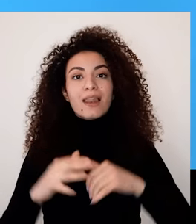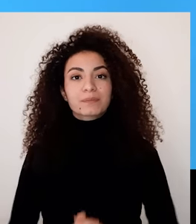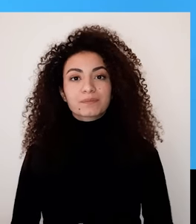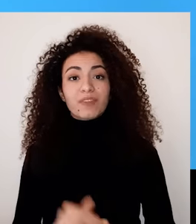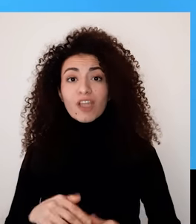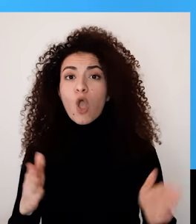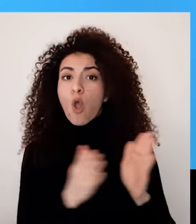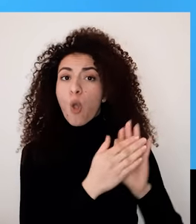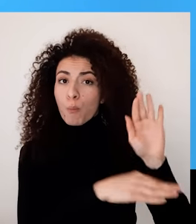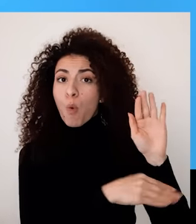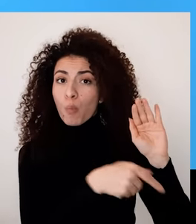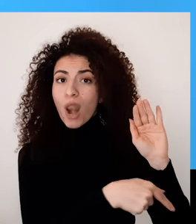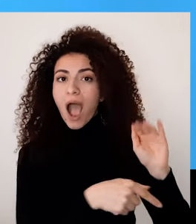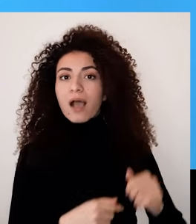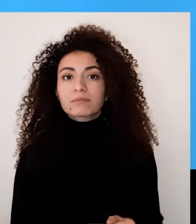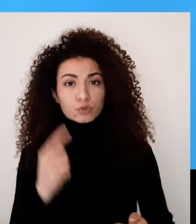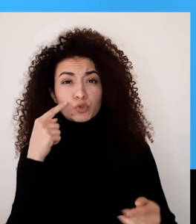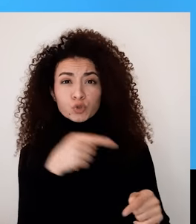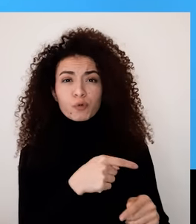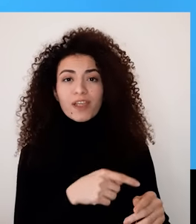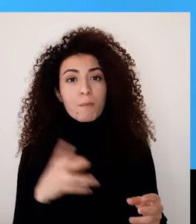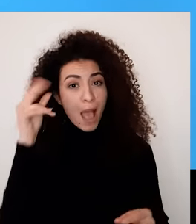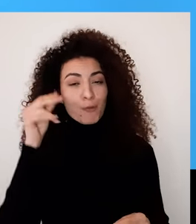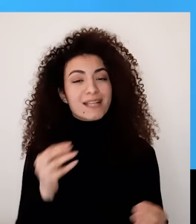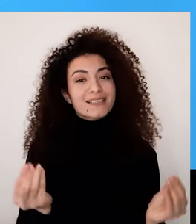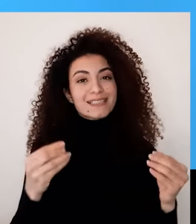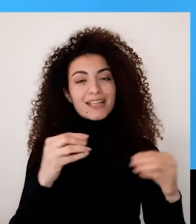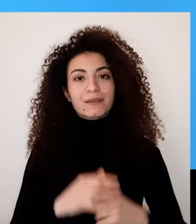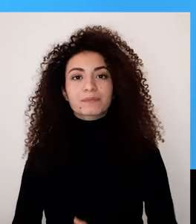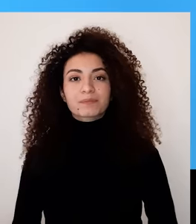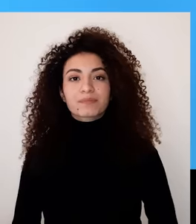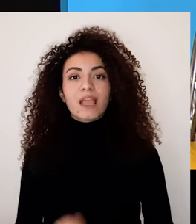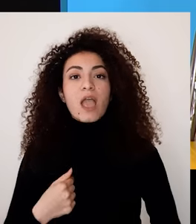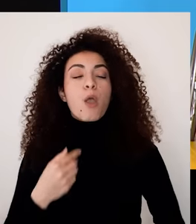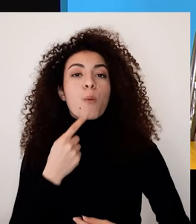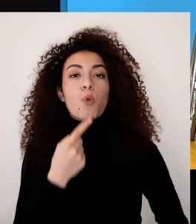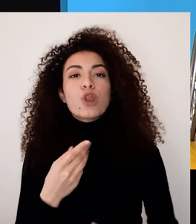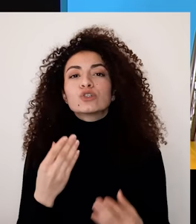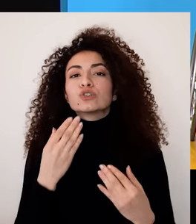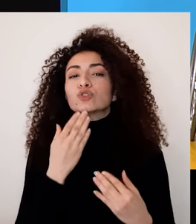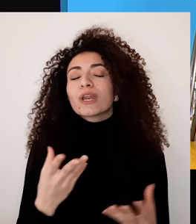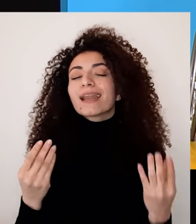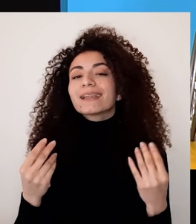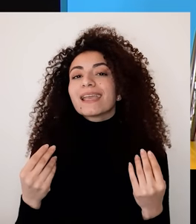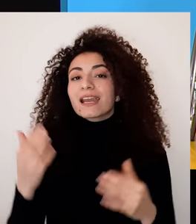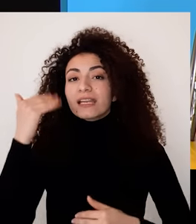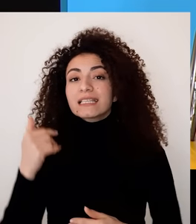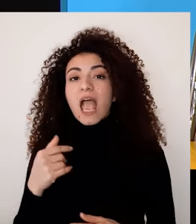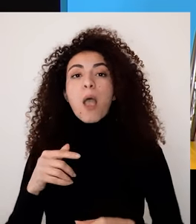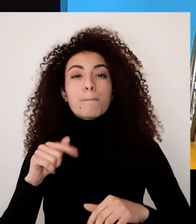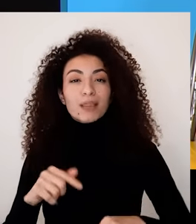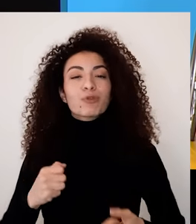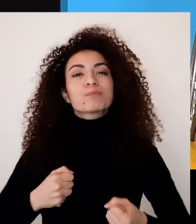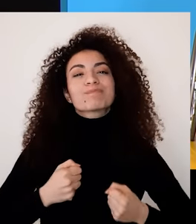للاطلاع أكتر على تعريف الطاقات اللي ذكرنيها ممكن تزوريها بالمرحى المرفق بالنهاية بتوجه بالشكل لكل سيد